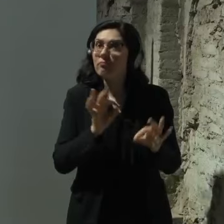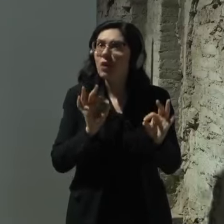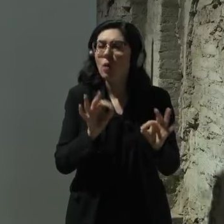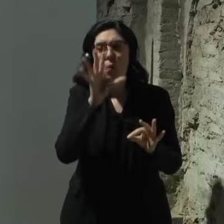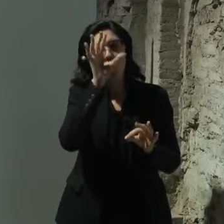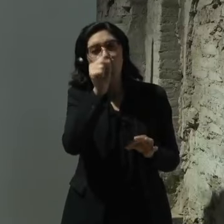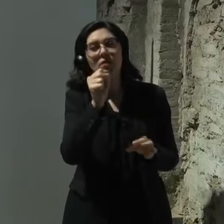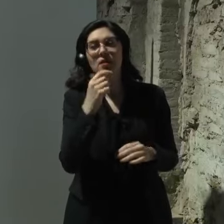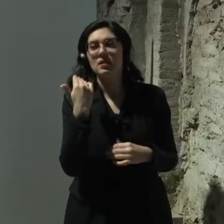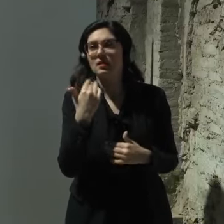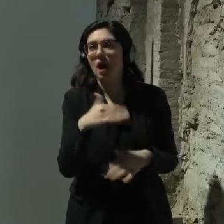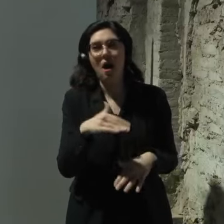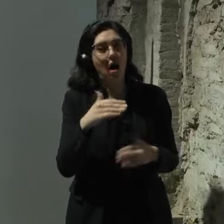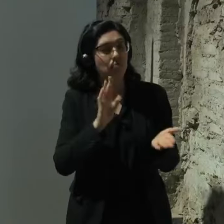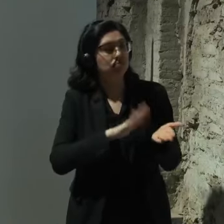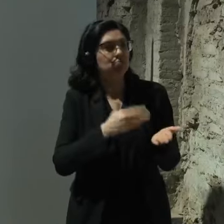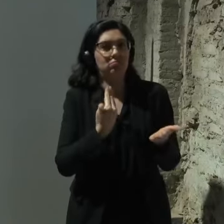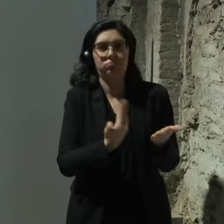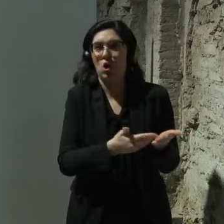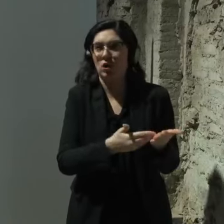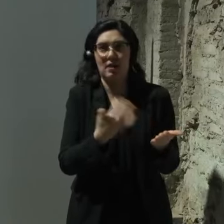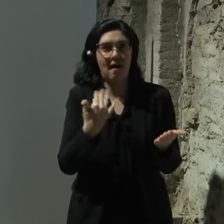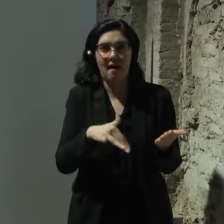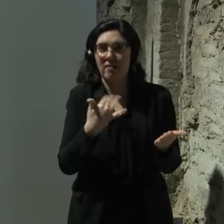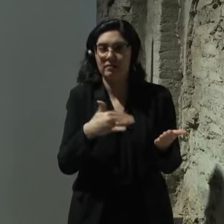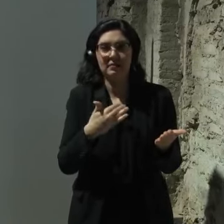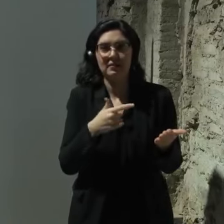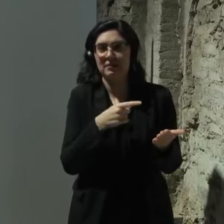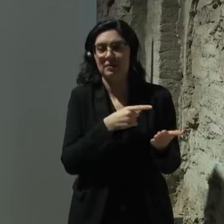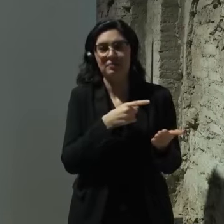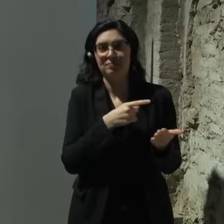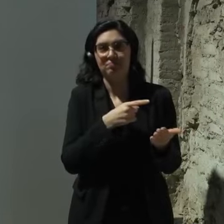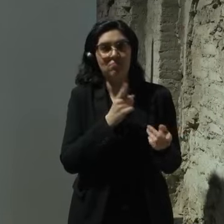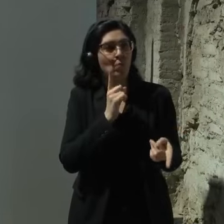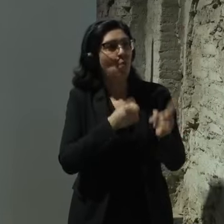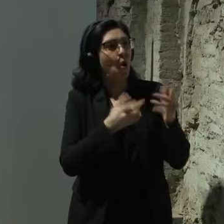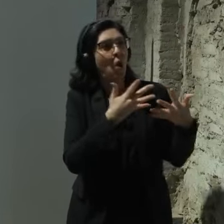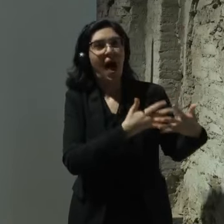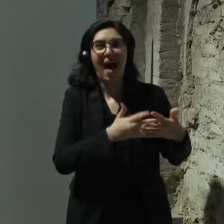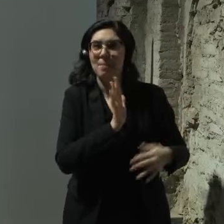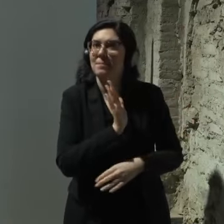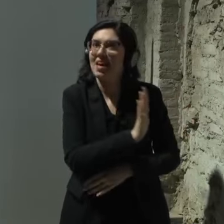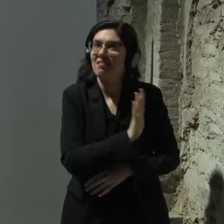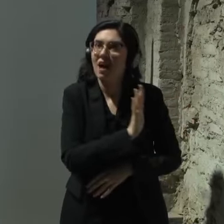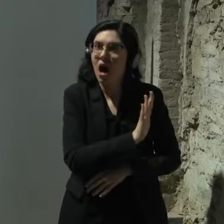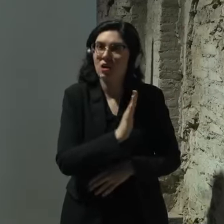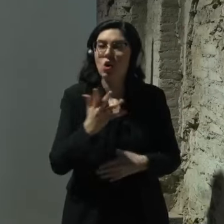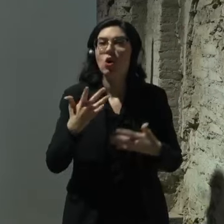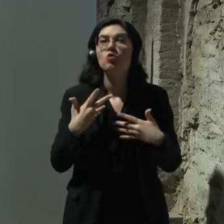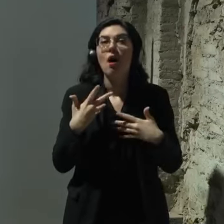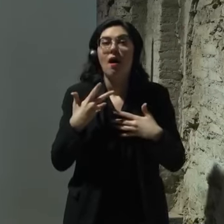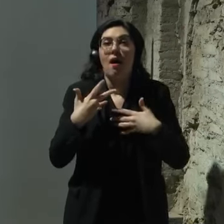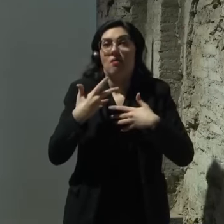università importanti, rilevanti del grande popolo americano c'è un'astrofisica